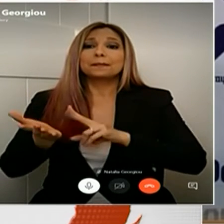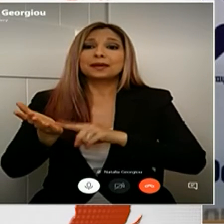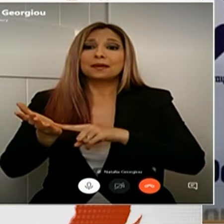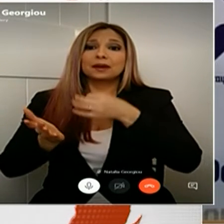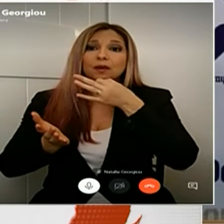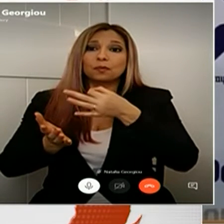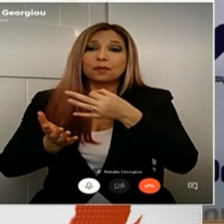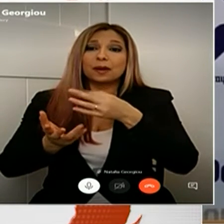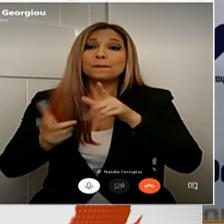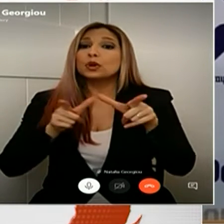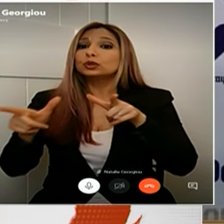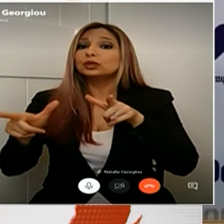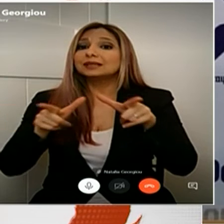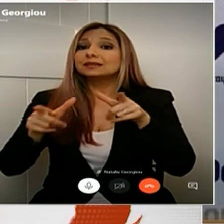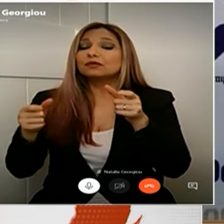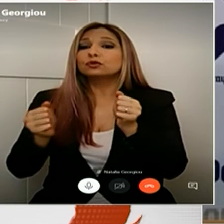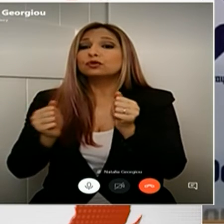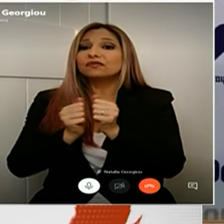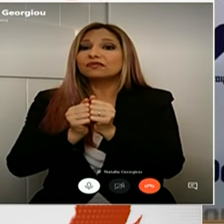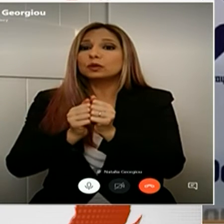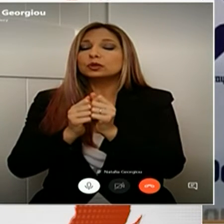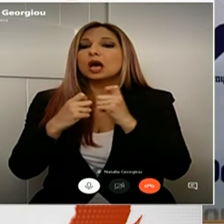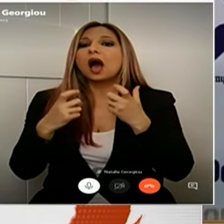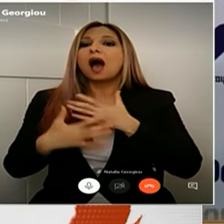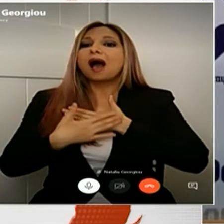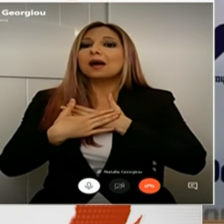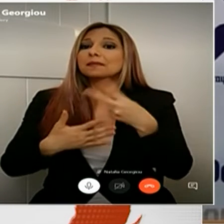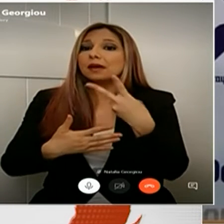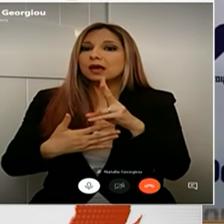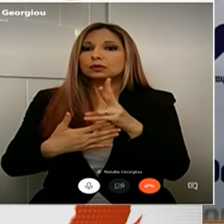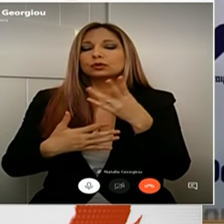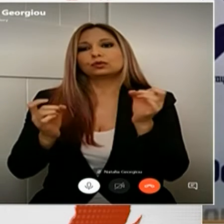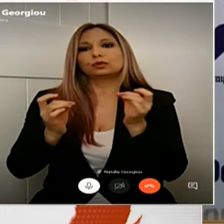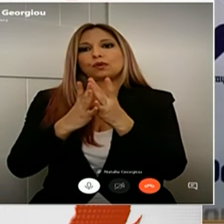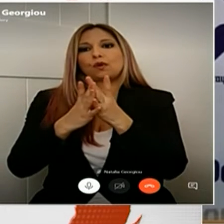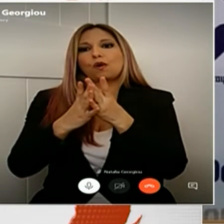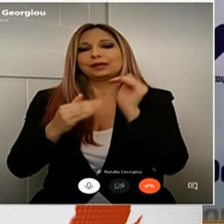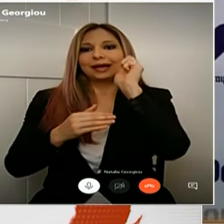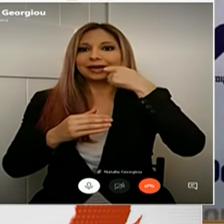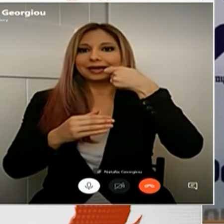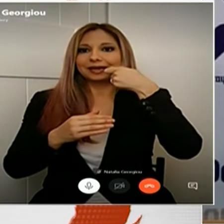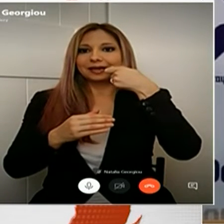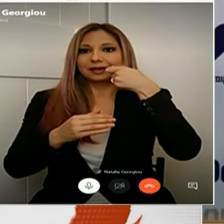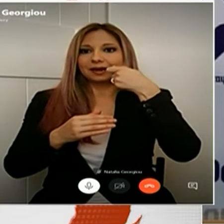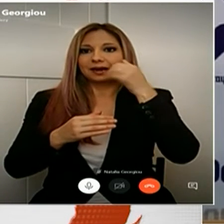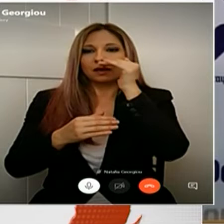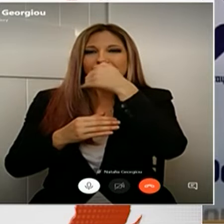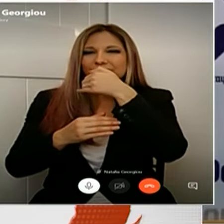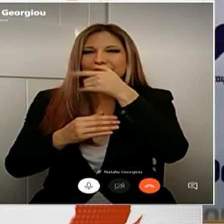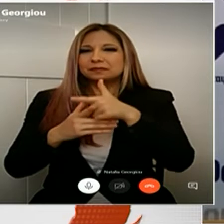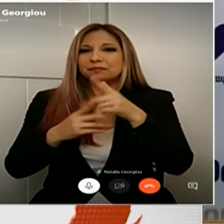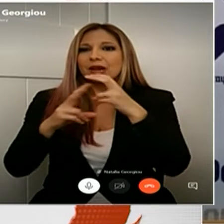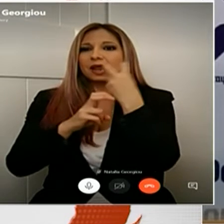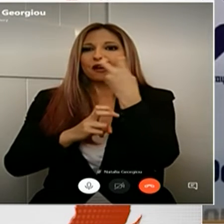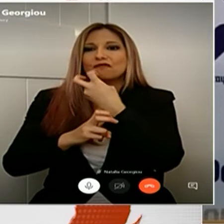προστατεύουν τους φίλους και τους αγαπημένους τους όσοι αποκρύβουν σημαντικές πληροφορίες. Χωρίς να το γνωρίζουν, μπορεί να